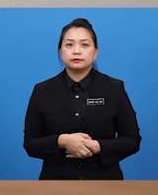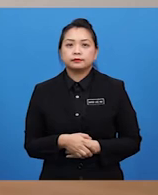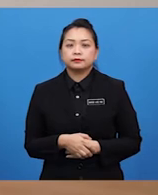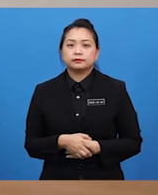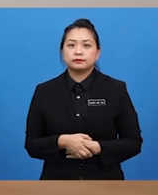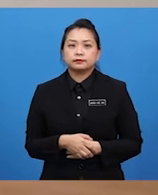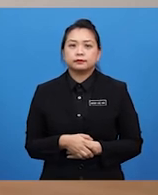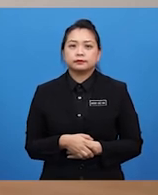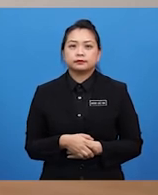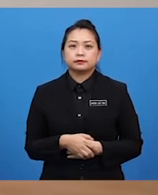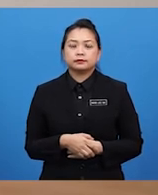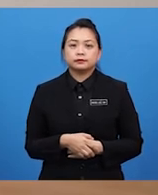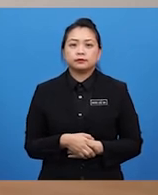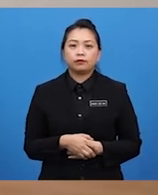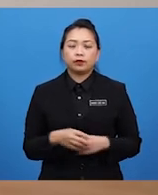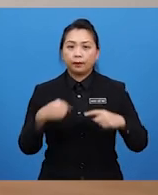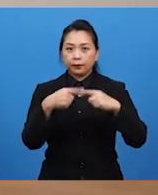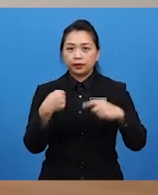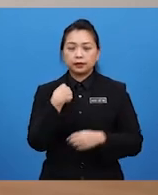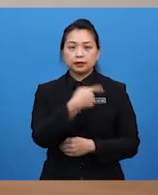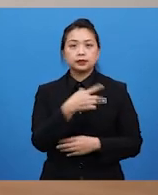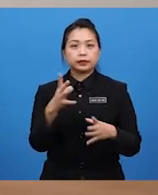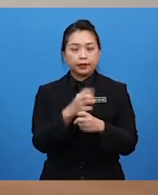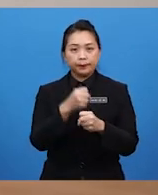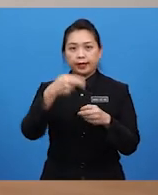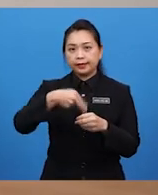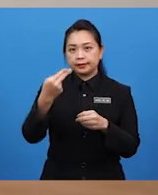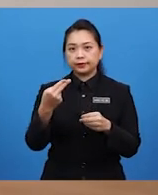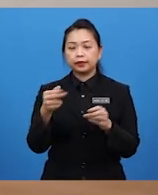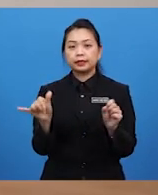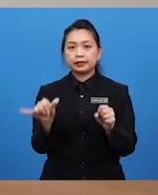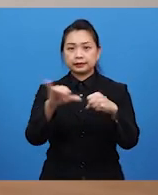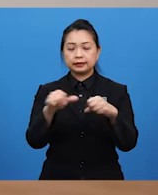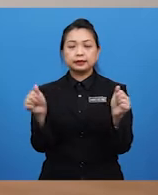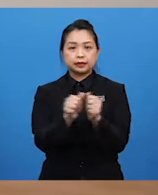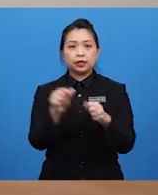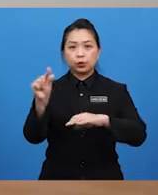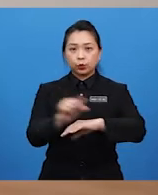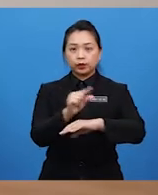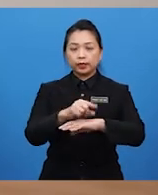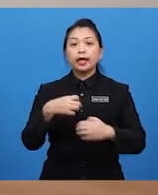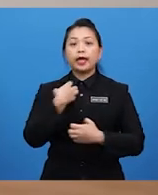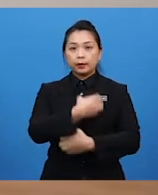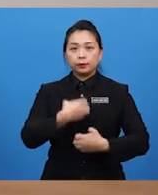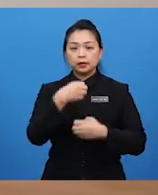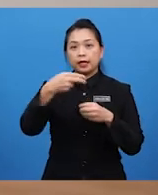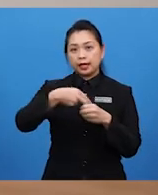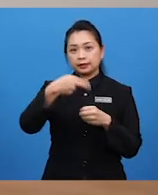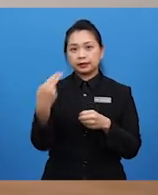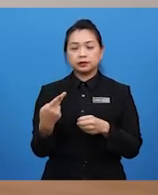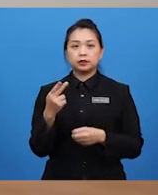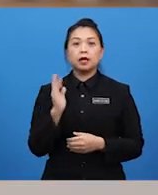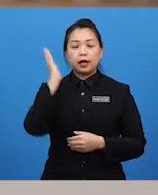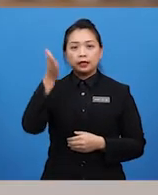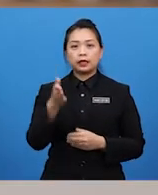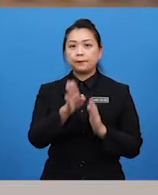dekat dengan jiwa. jadi apabila kita dapat menghasilkan sesuatu karya dengan menggunakan emosi, hasilnya juga akan